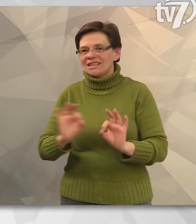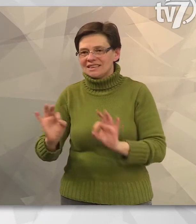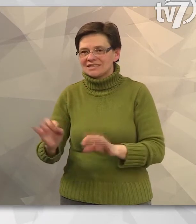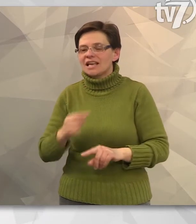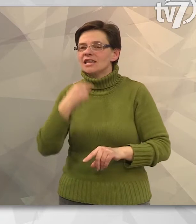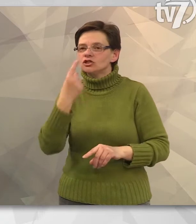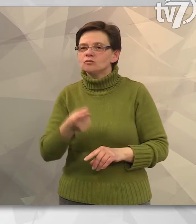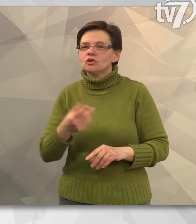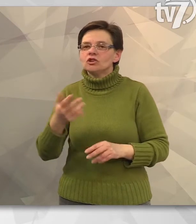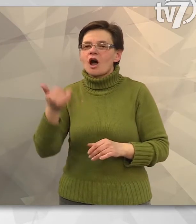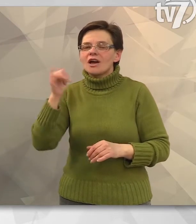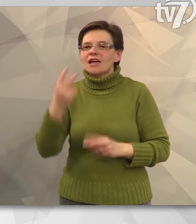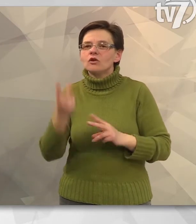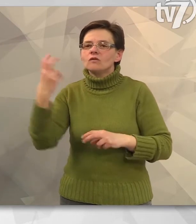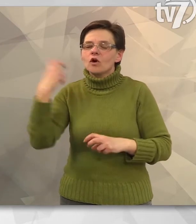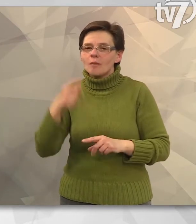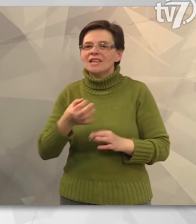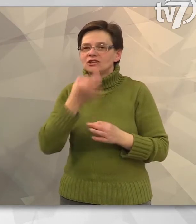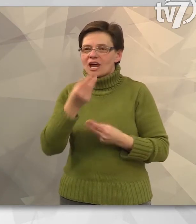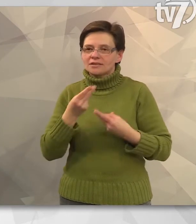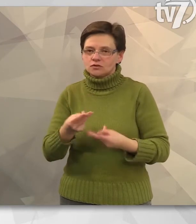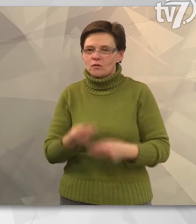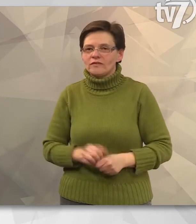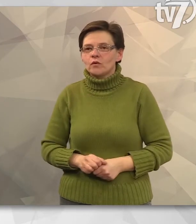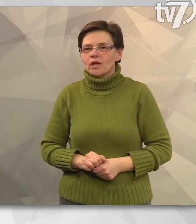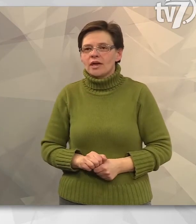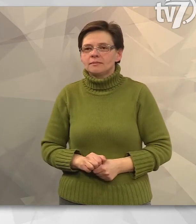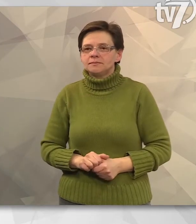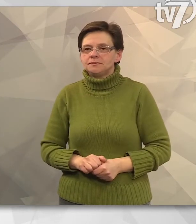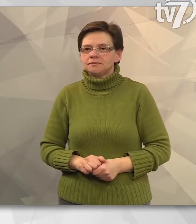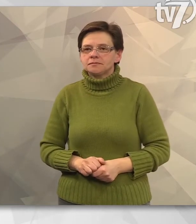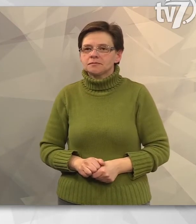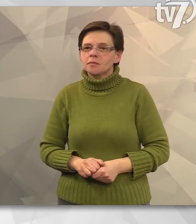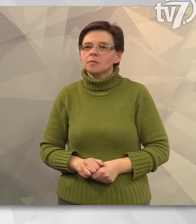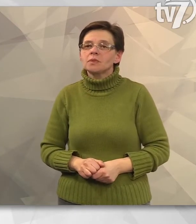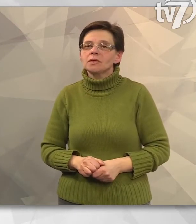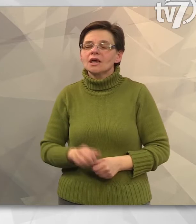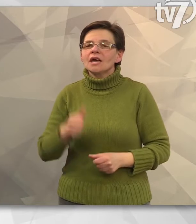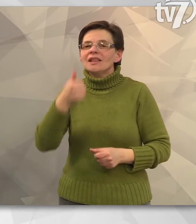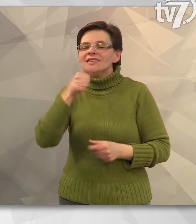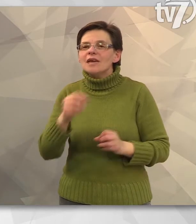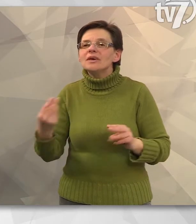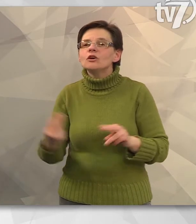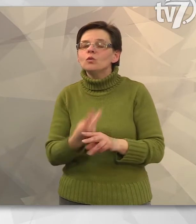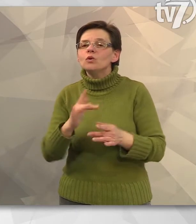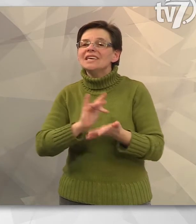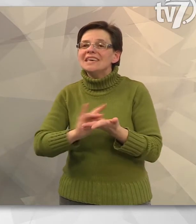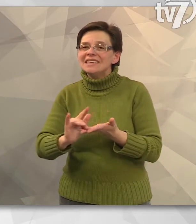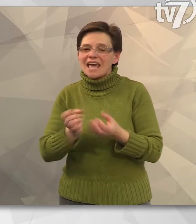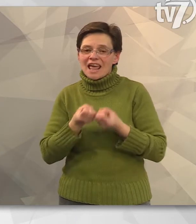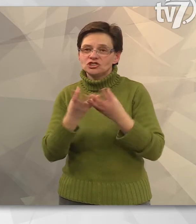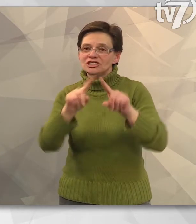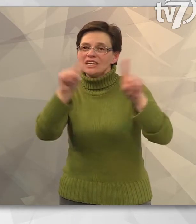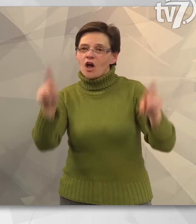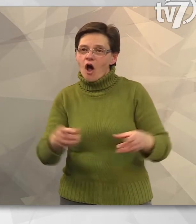rendőrök, tette hozzá a Békés megyei rendőr főkapitányság szóvívője. A Nébik új ingyenes